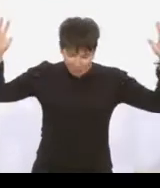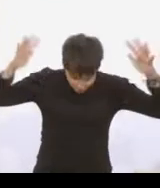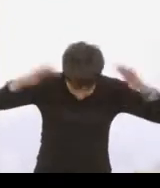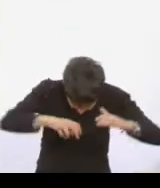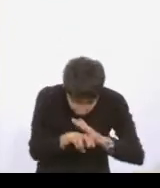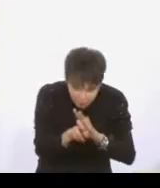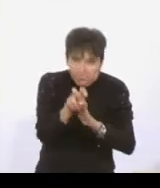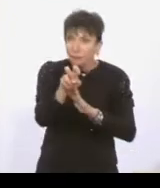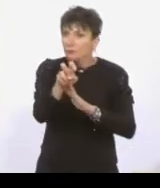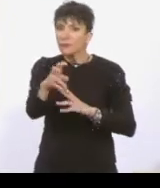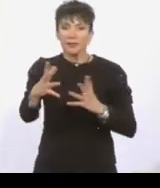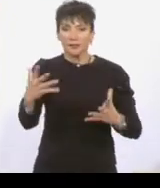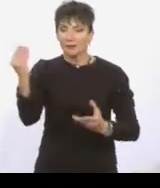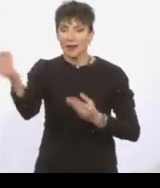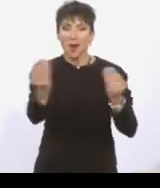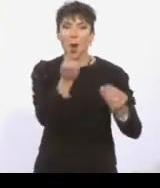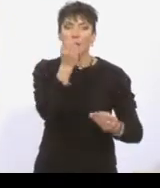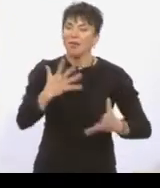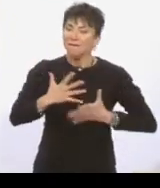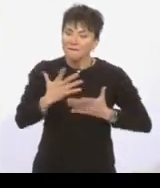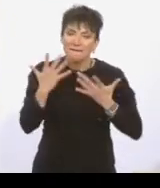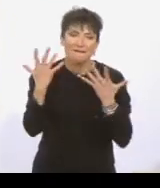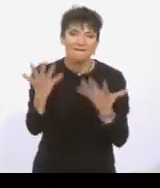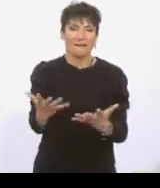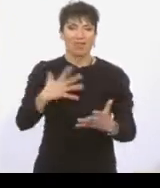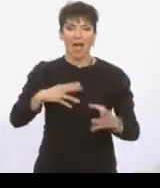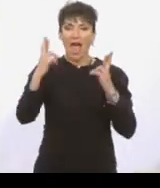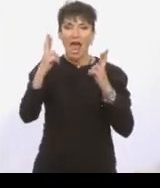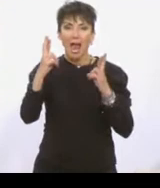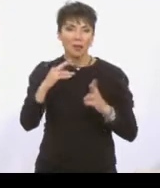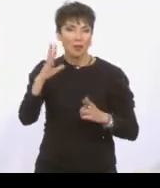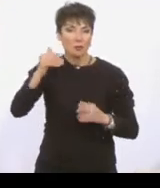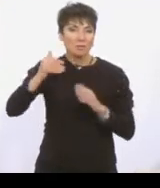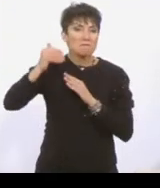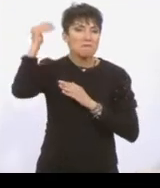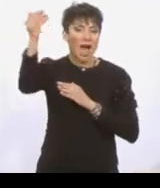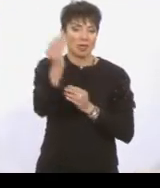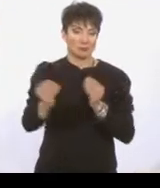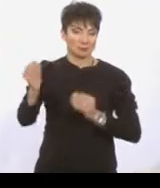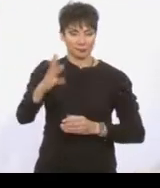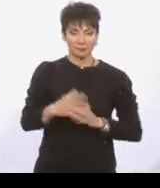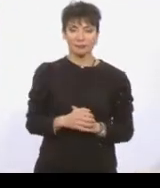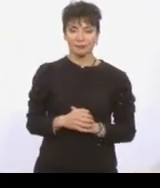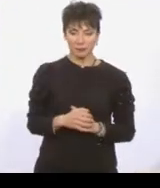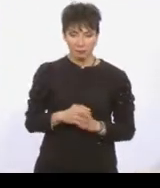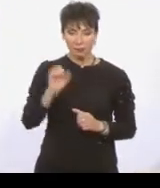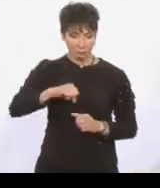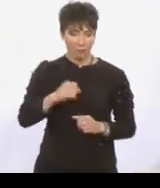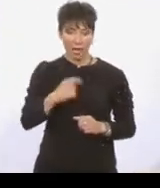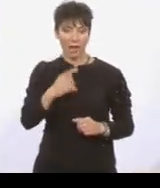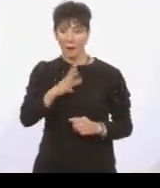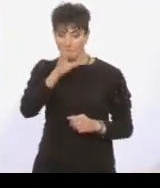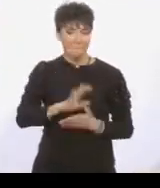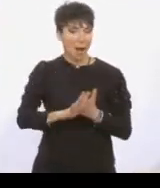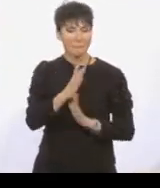χωριά τους. Όπως λένε, είναι μια κίνηση αγάπης και ελπίδας για ένα καλύτερο αύριο. Τούτια το τούτια. Οι